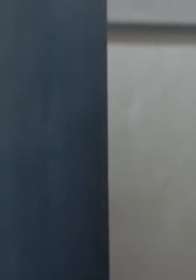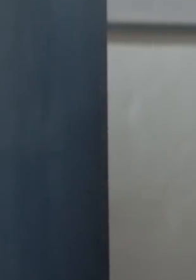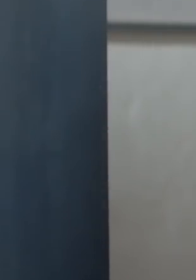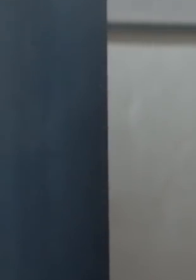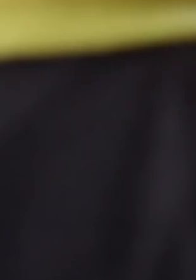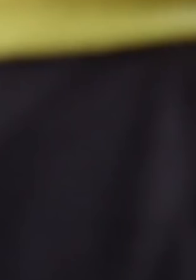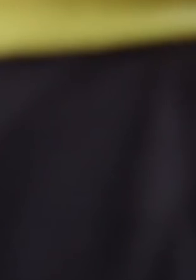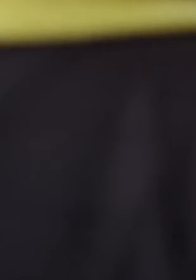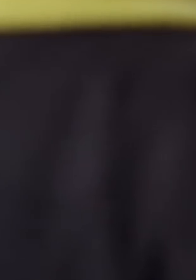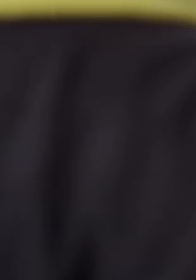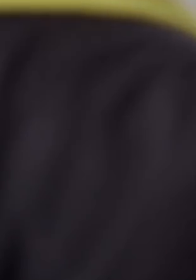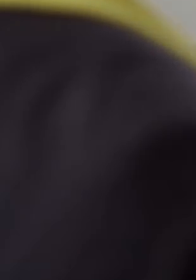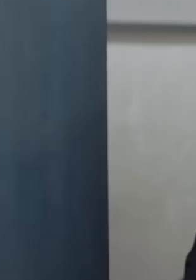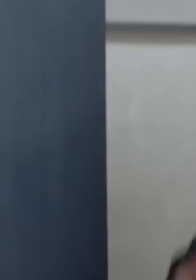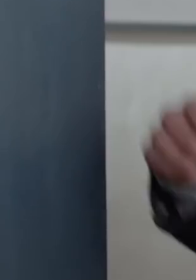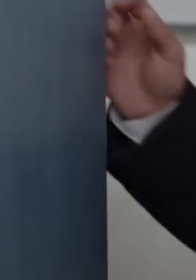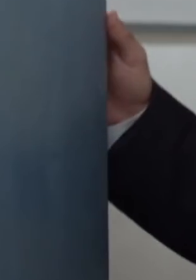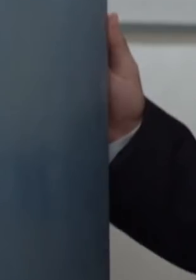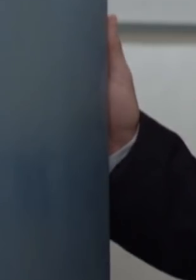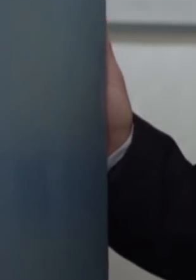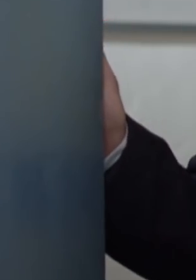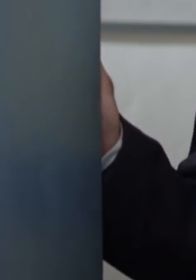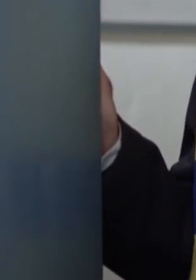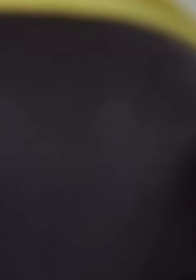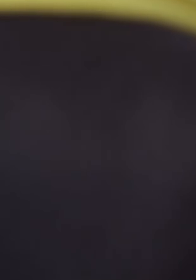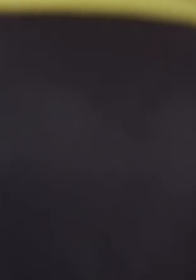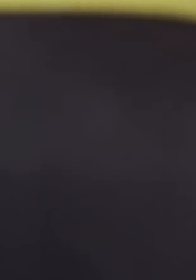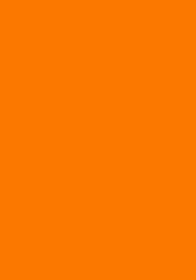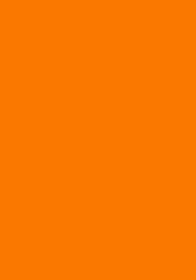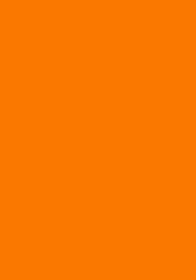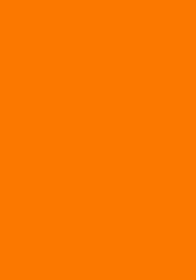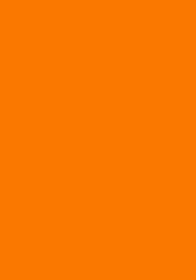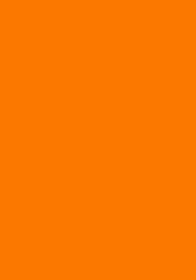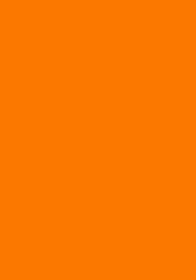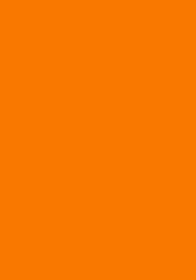אני אחר אותי טורנדו, כל הגוף שמי עשוי מחשמר